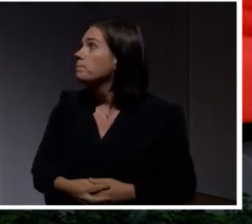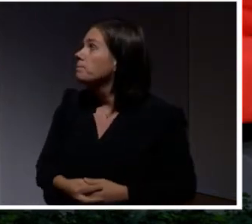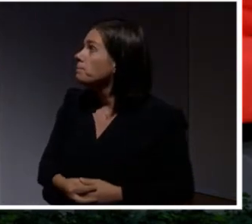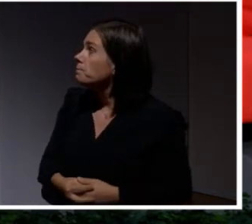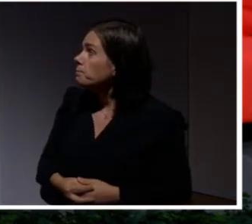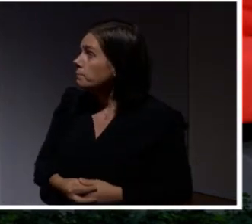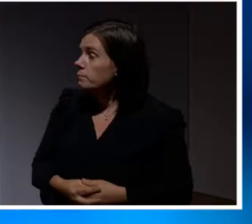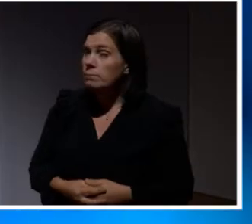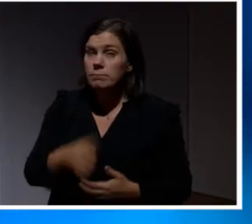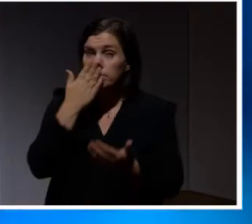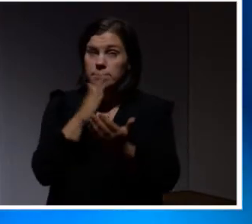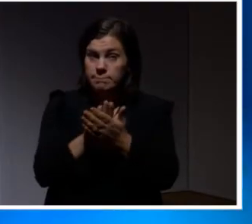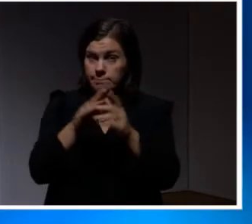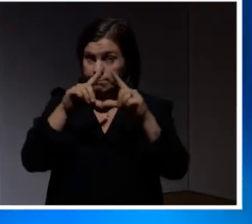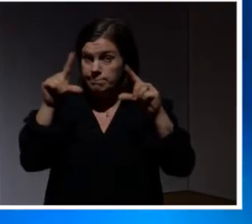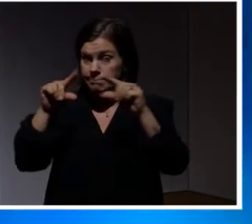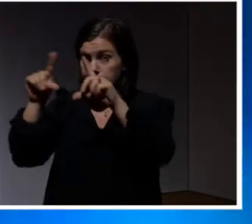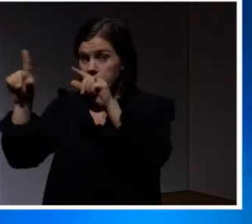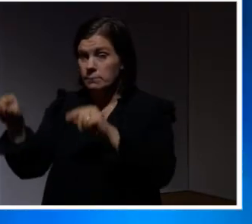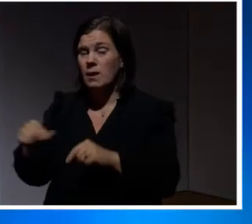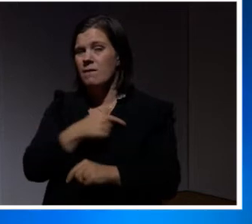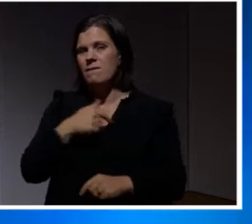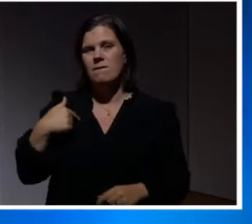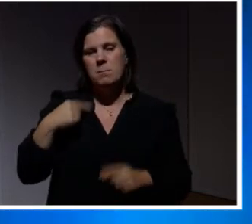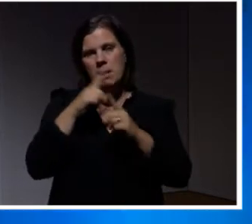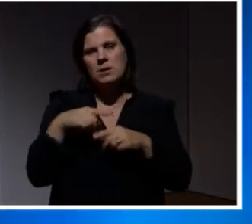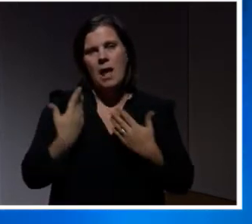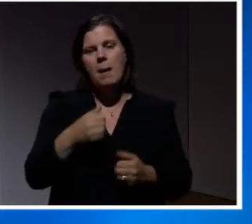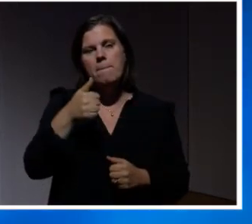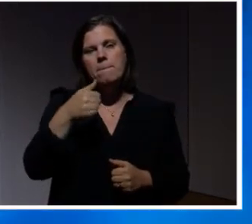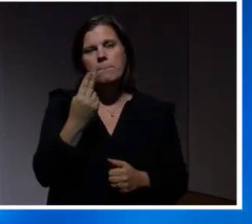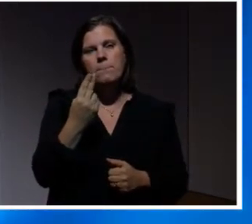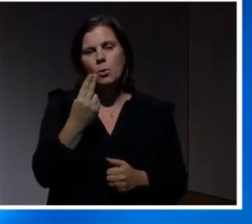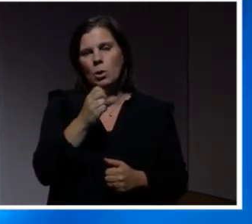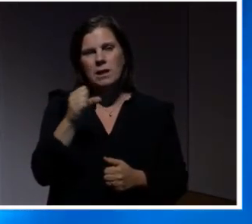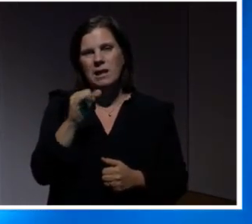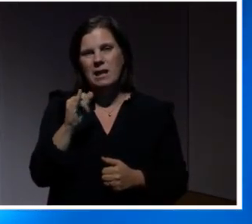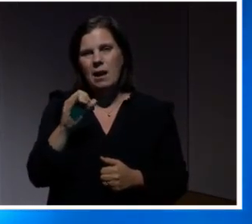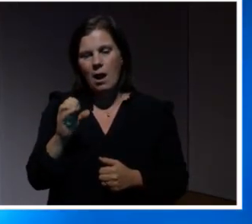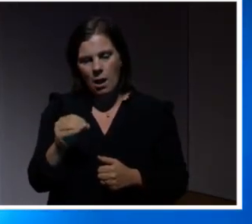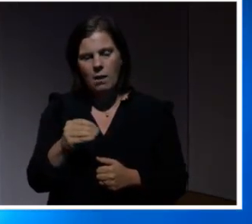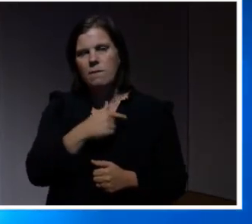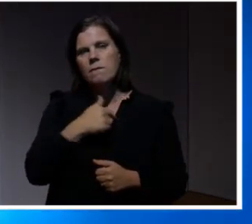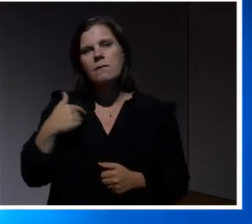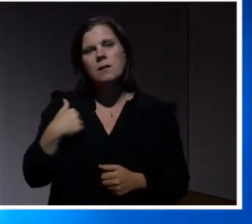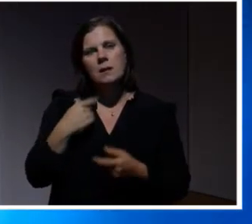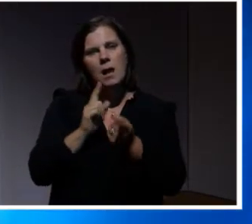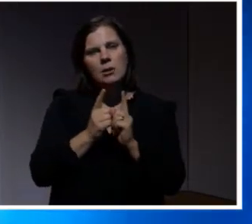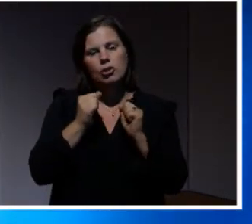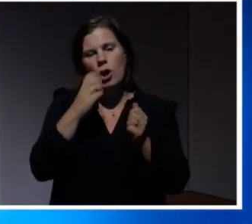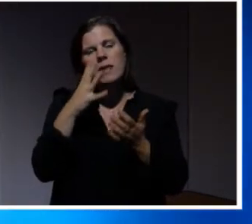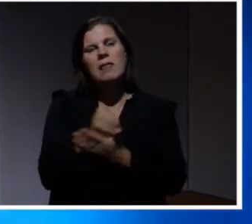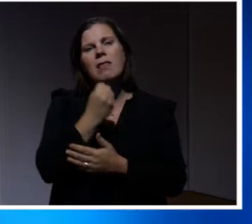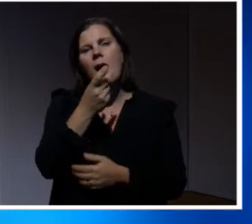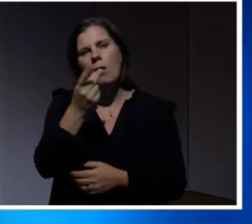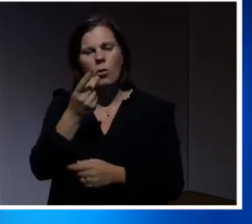Det här är naturligtvis sant. Vi människor är buggiga och därför är det kanske inte där vi ska försöka rätta till oss. Utan vi ska kanske försöka hitta